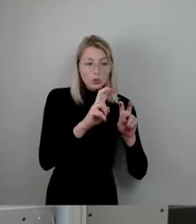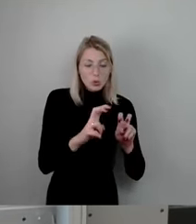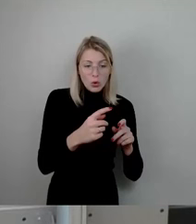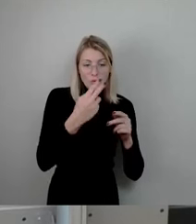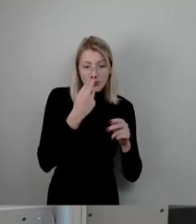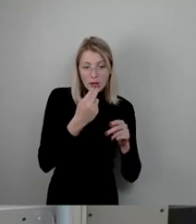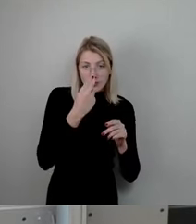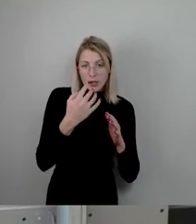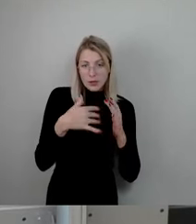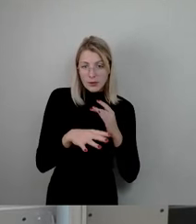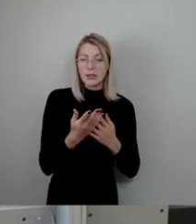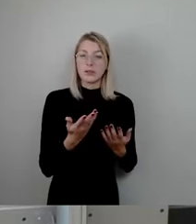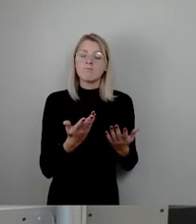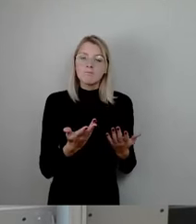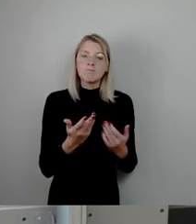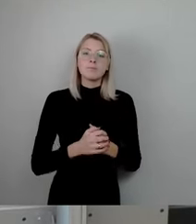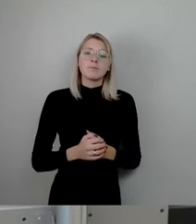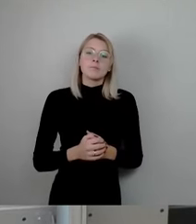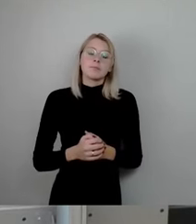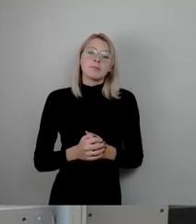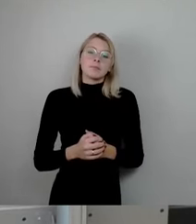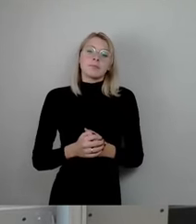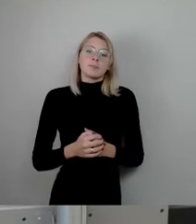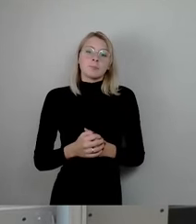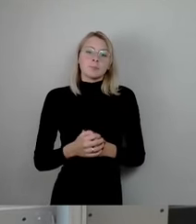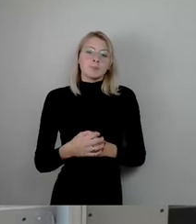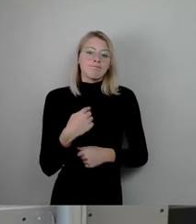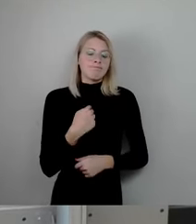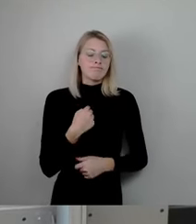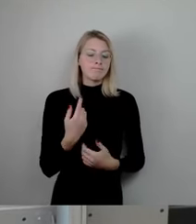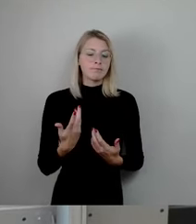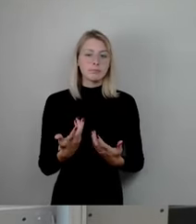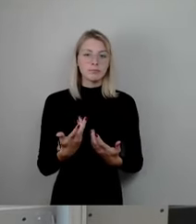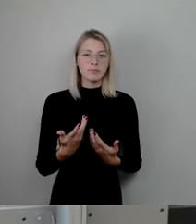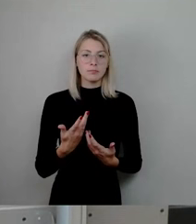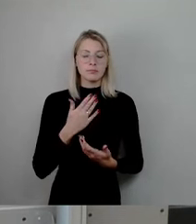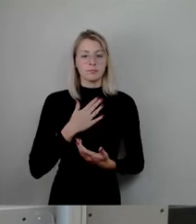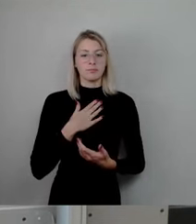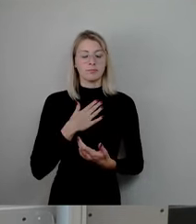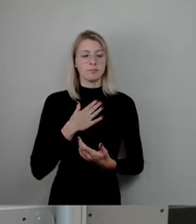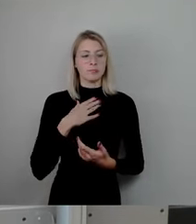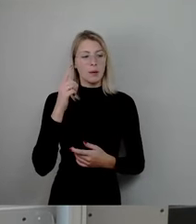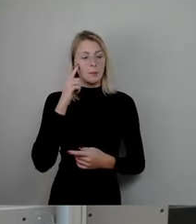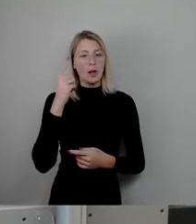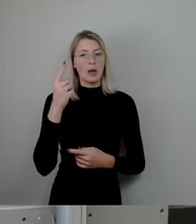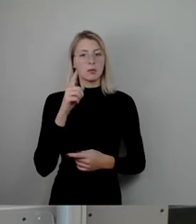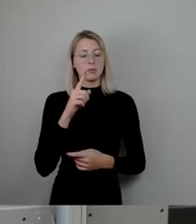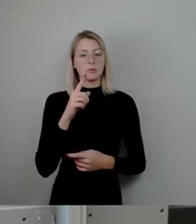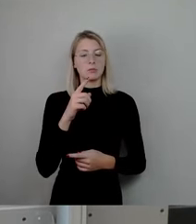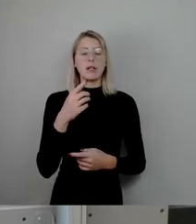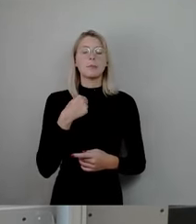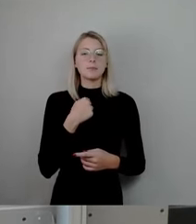sind. Also ich habe die Sicht eines Statikers auf diese Dinge.